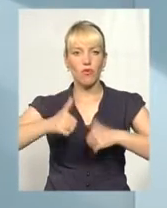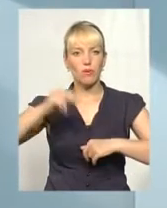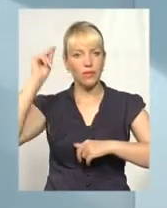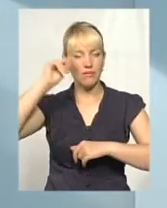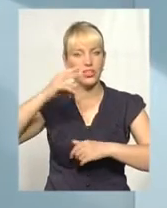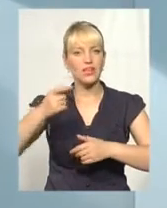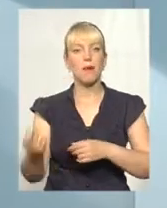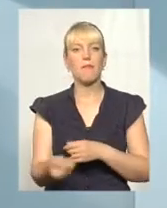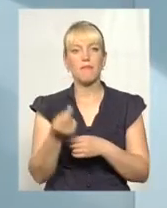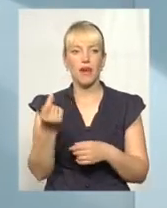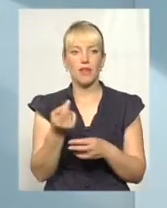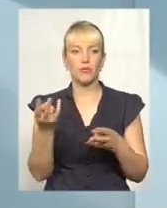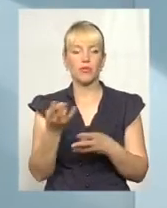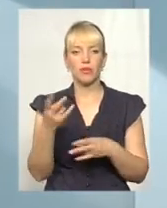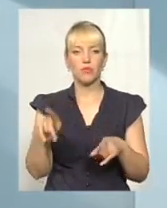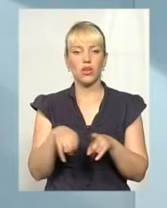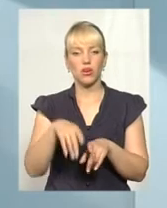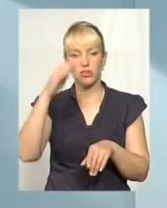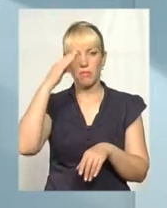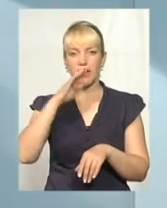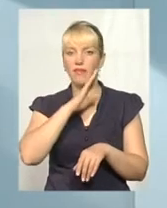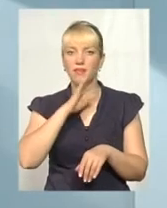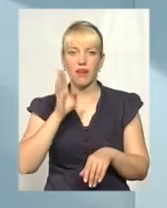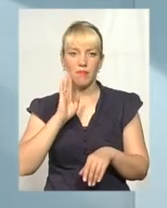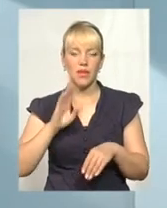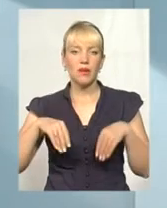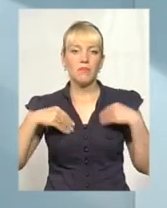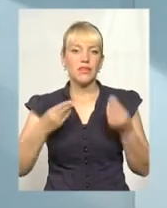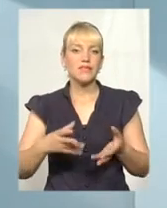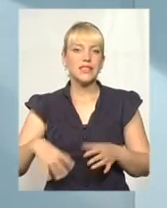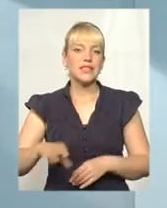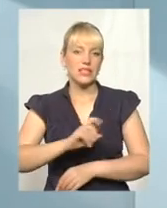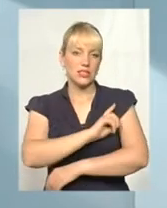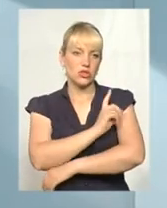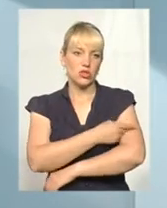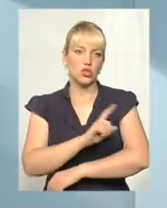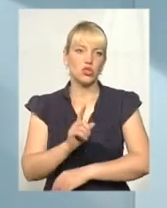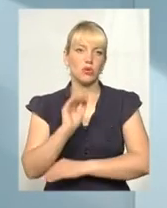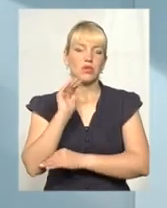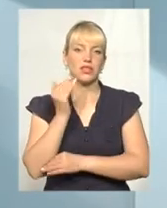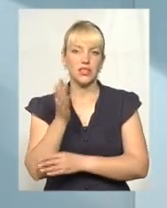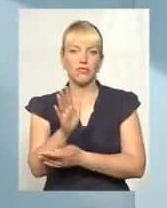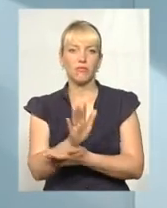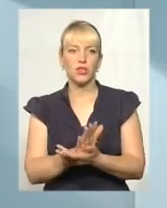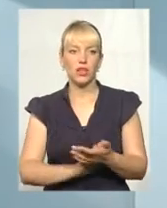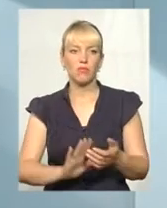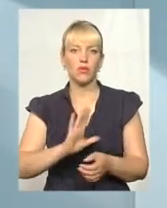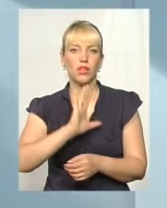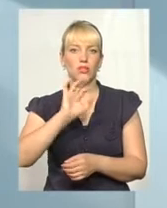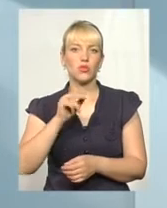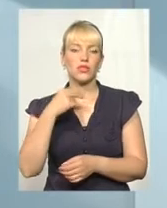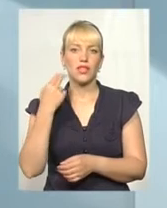потрібно також і батькам прикласти всіх зусиль, щоб та дитина в подальшому була соціально